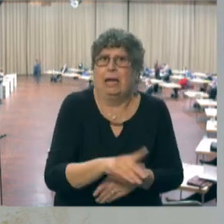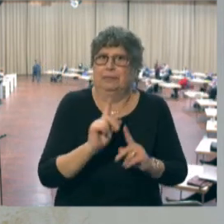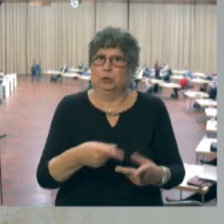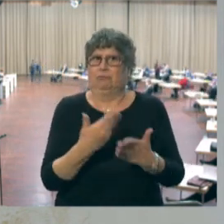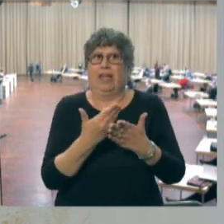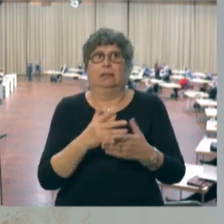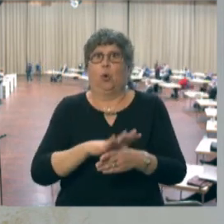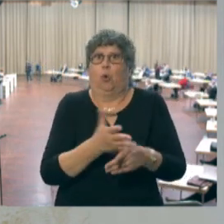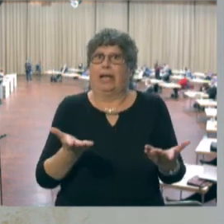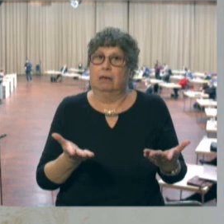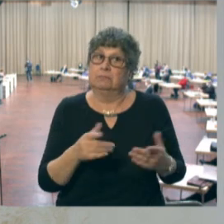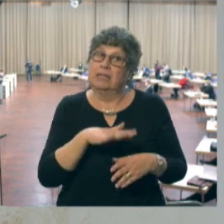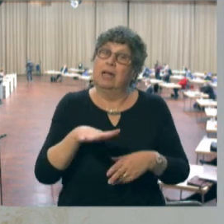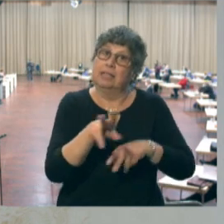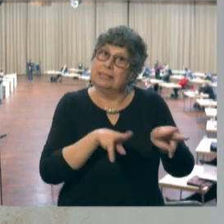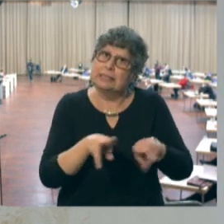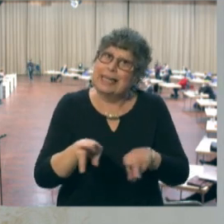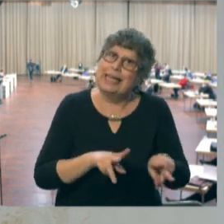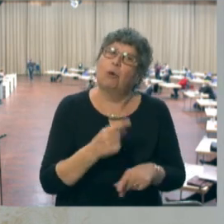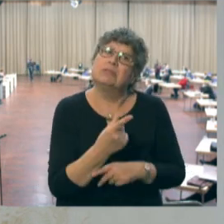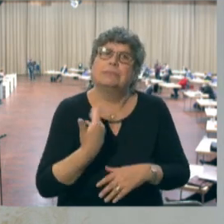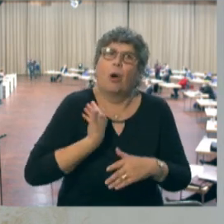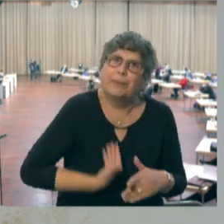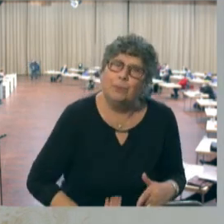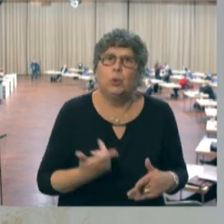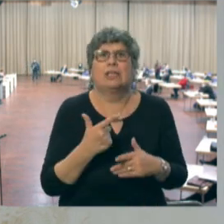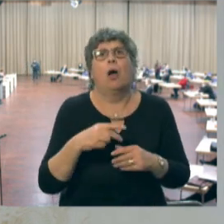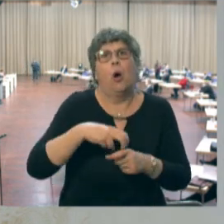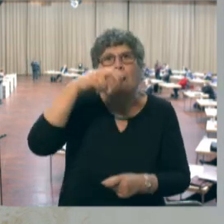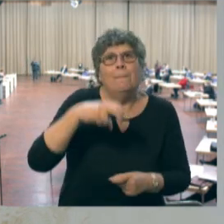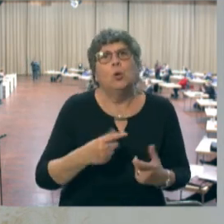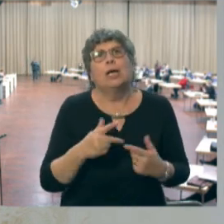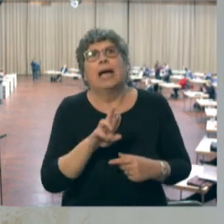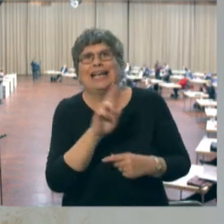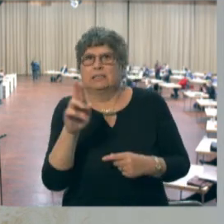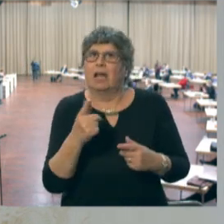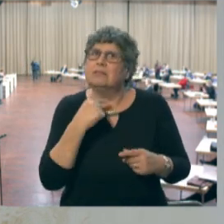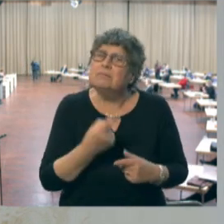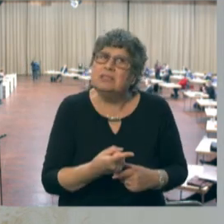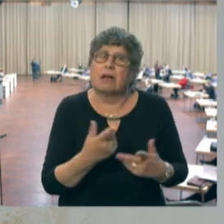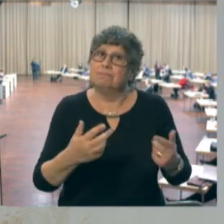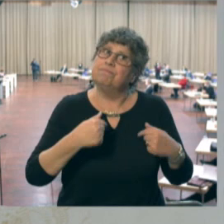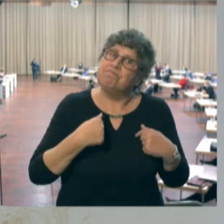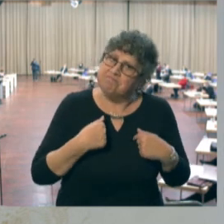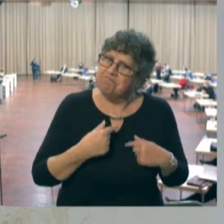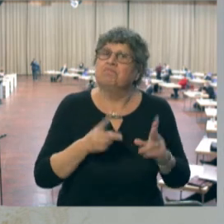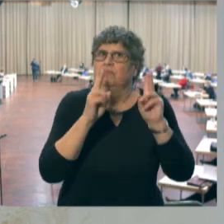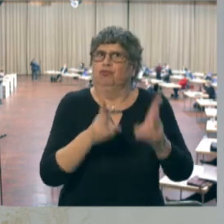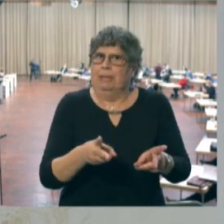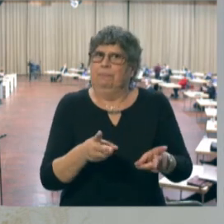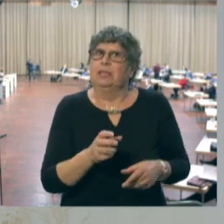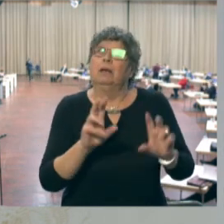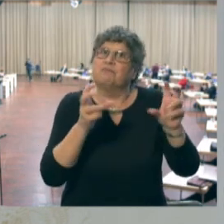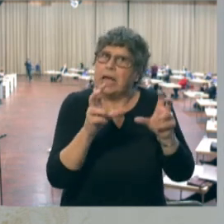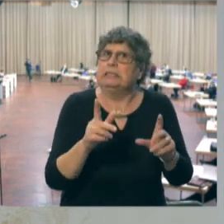Und der von der Landesregierung ja immer wieder bemühte Virologe von Homburg, Herr Rissland, hat ebenfalls unsere Position vertreten im Fernsehen,